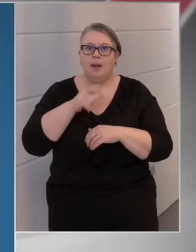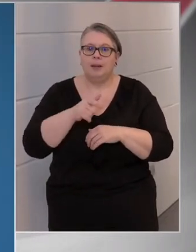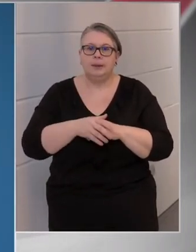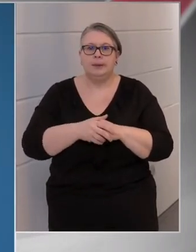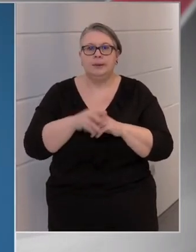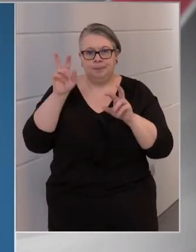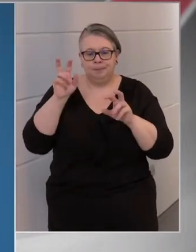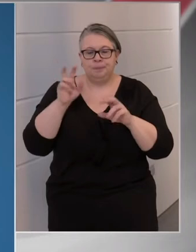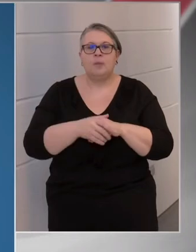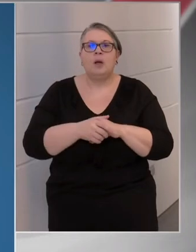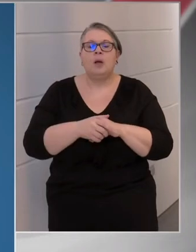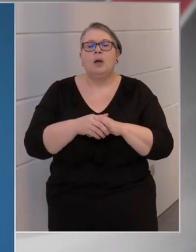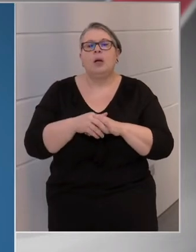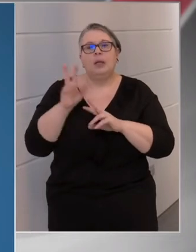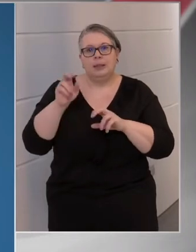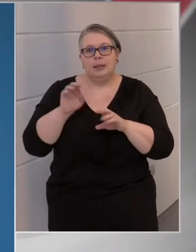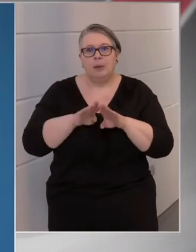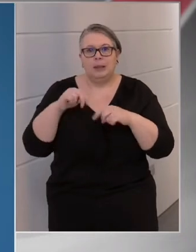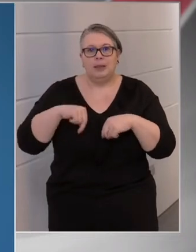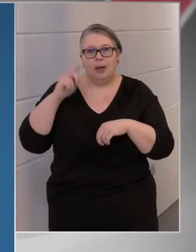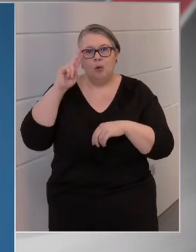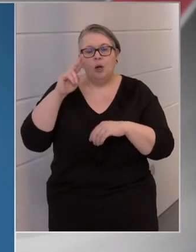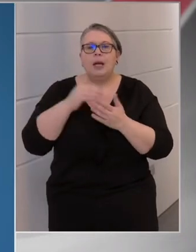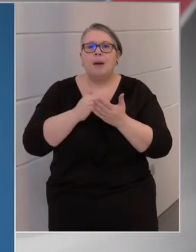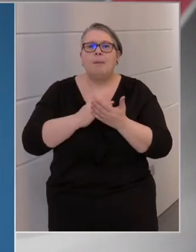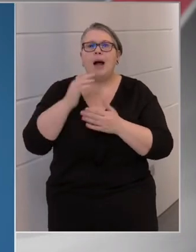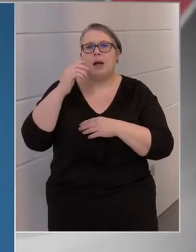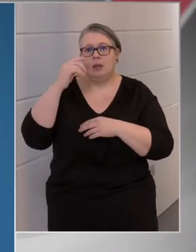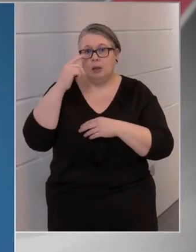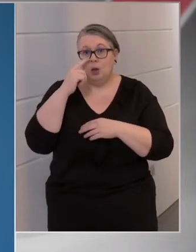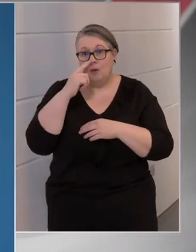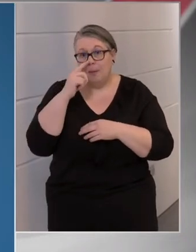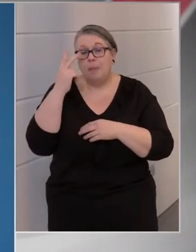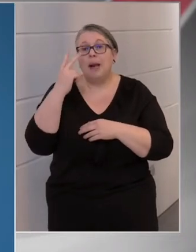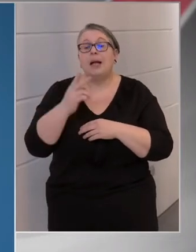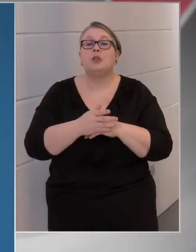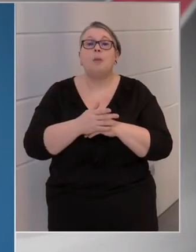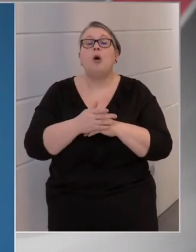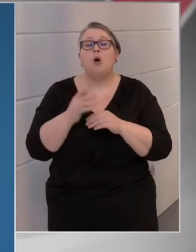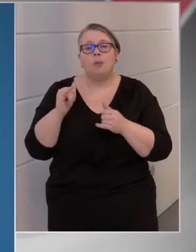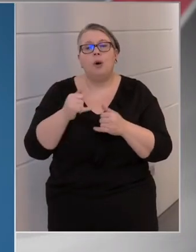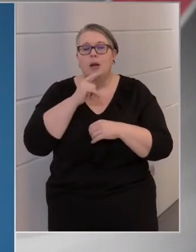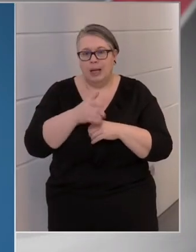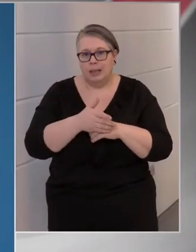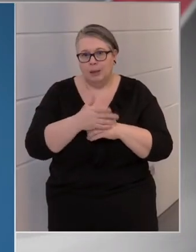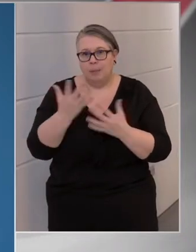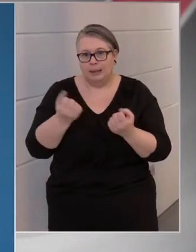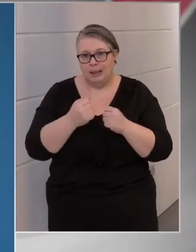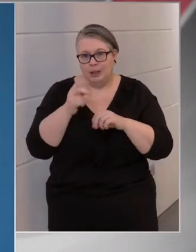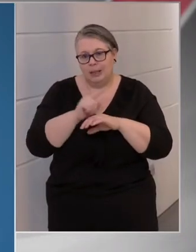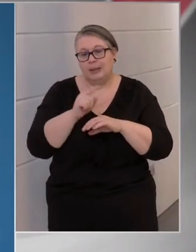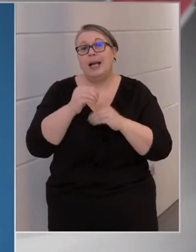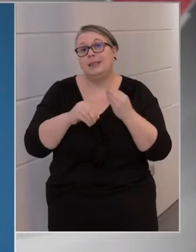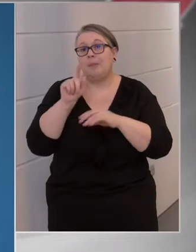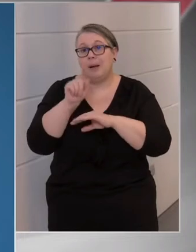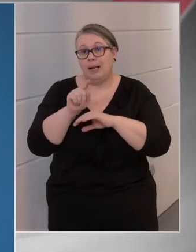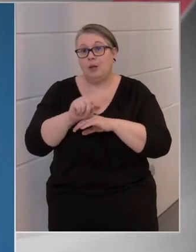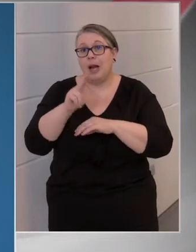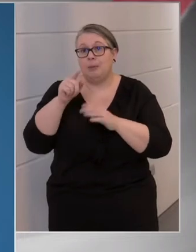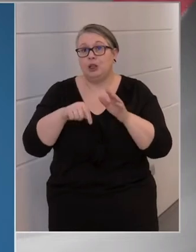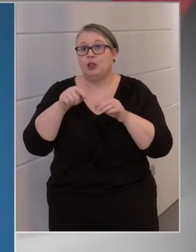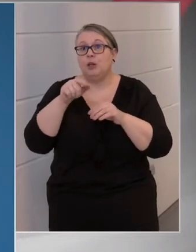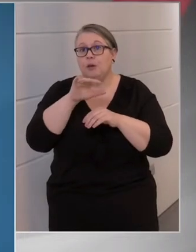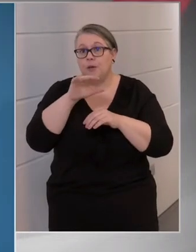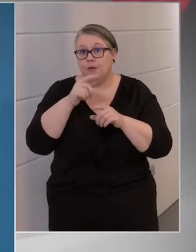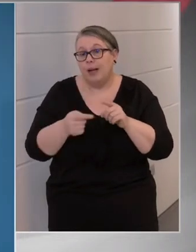és itt idézik a miniszterelnök urat, én már novemberben látom, hogy baj lesz ezen a nyugati beszerzési rendszerrel, ezért rendeltünk meg három és fél millió embernek